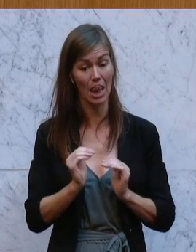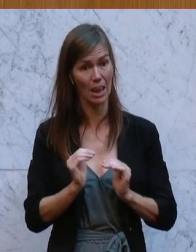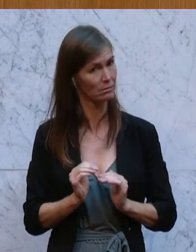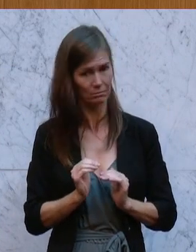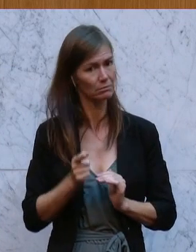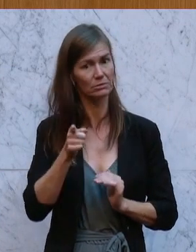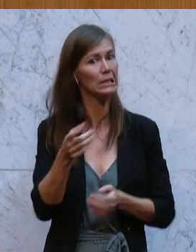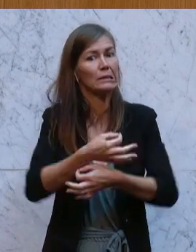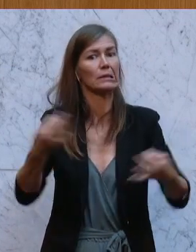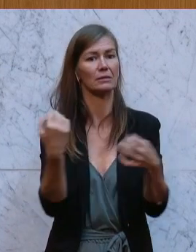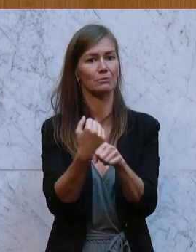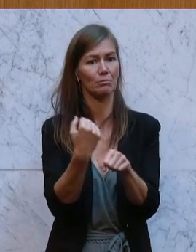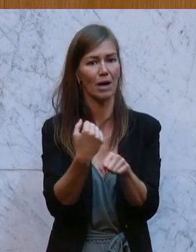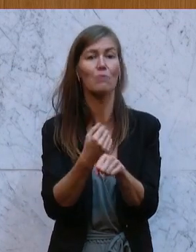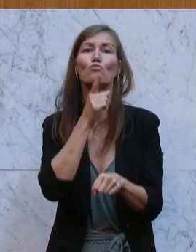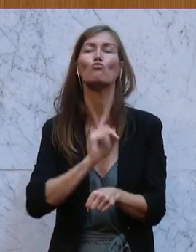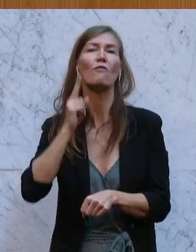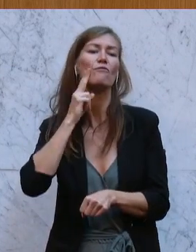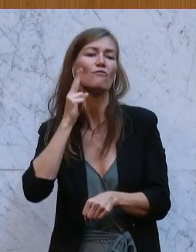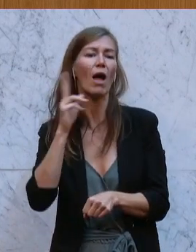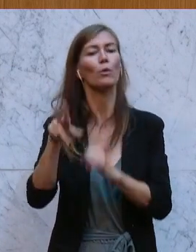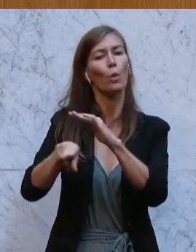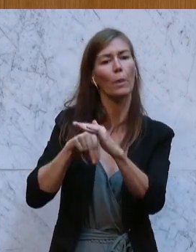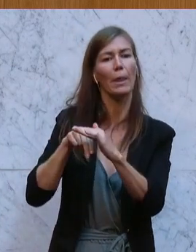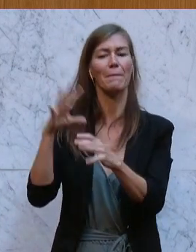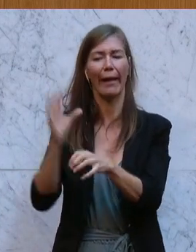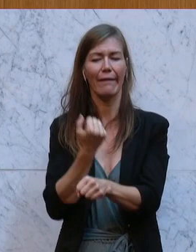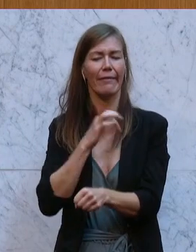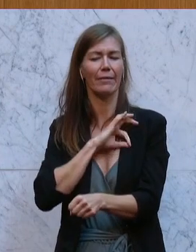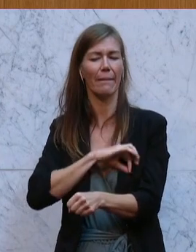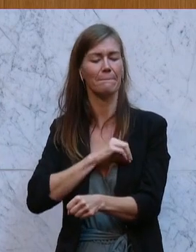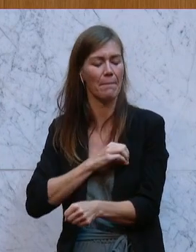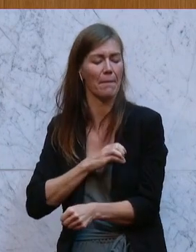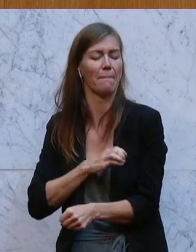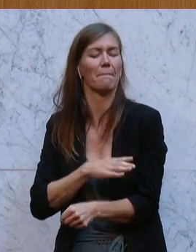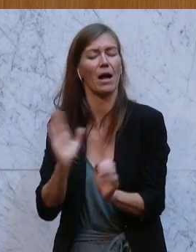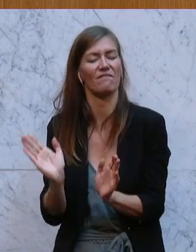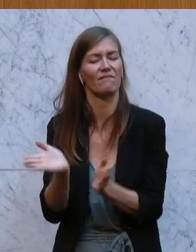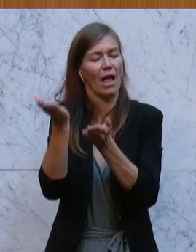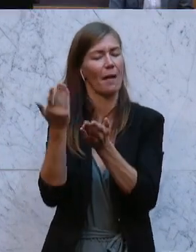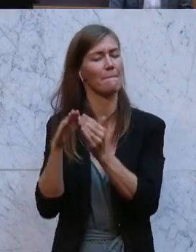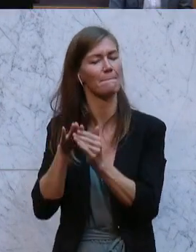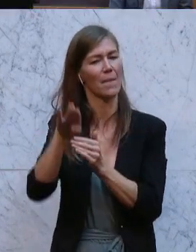Unternehmer steigen und nicht, dass die Preise sinken. Und das ist etwas, das geht schon viel zu lange.